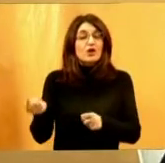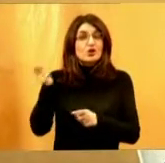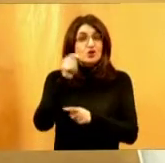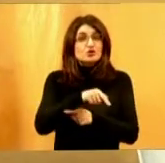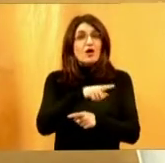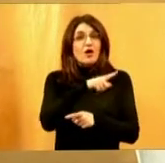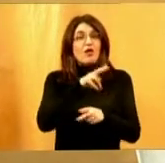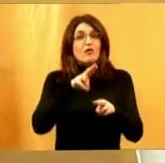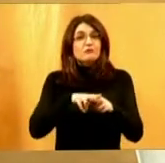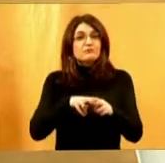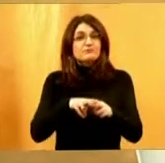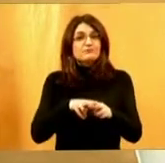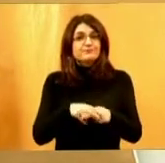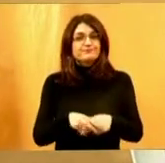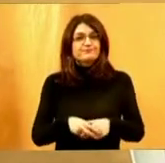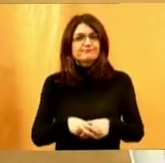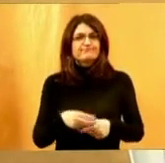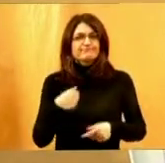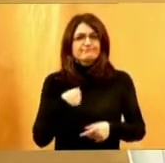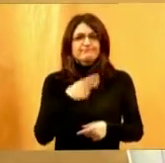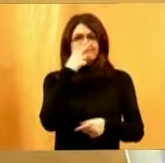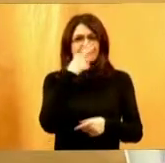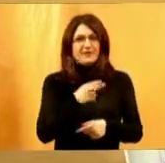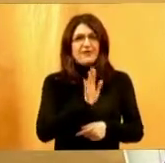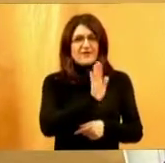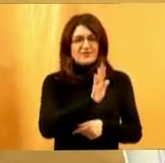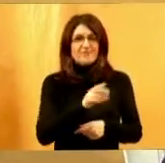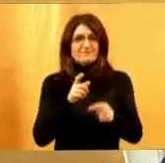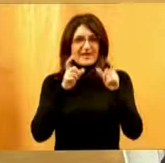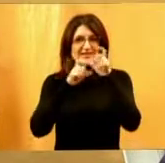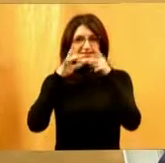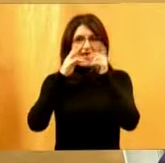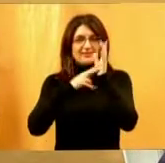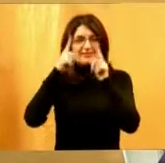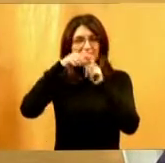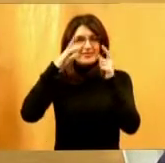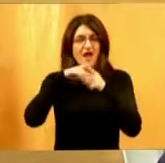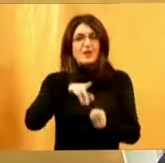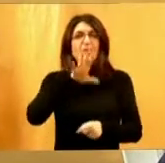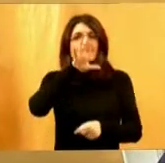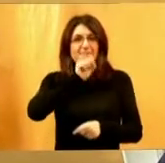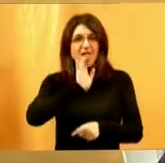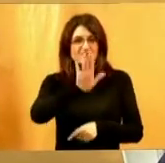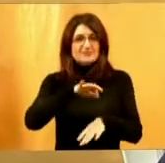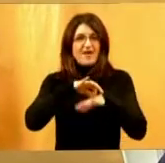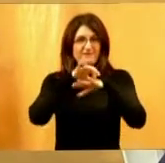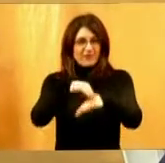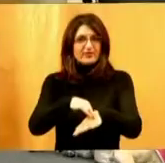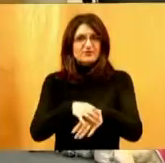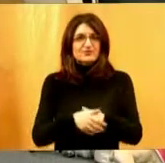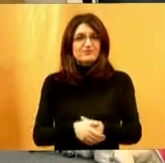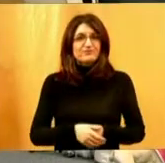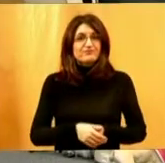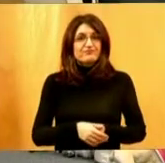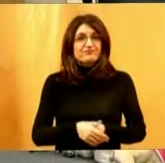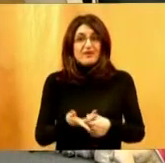će biti pre... Gledajte, ja gledam vašu ksantu, pas vodič vaš. Da. Da